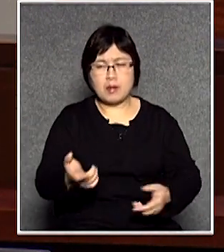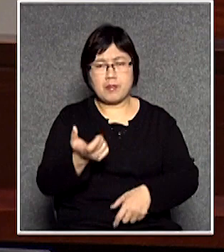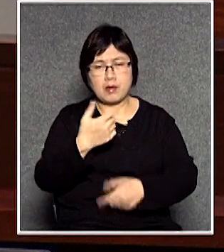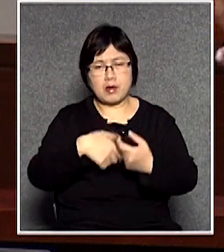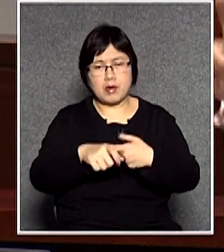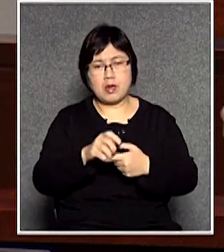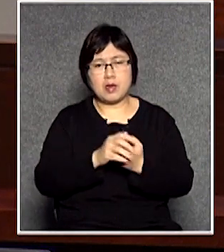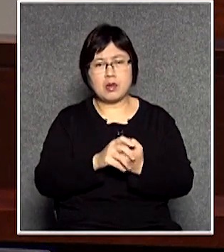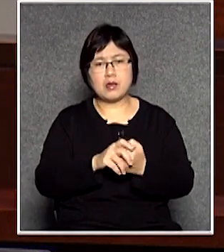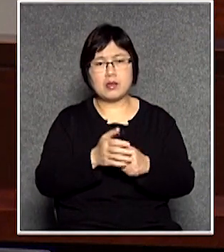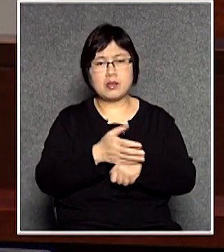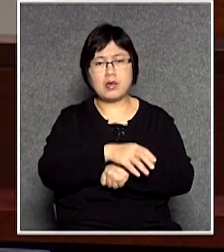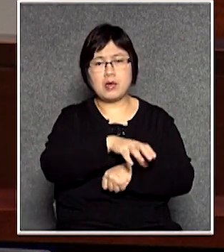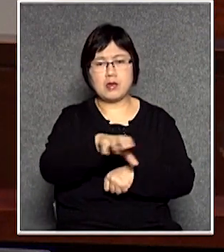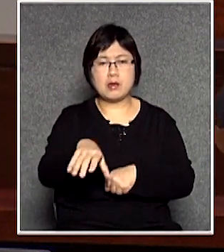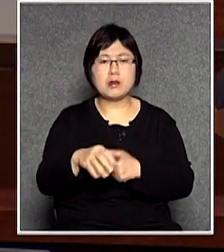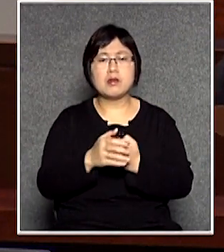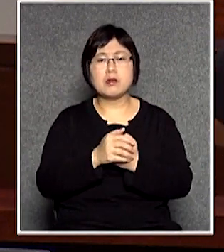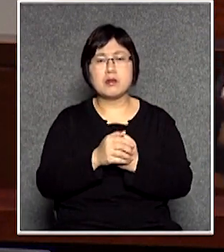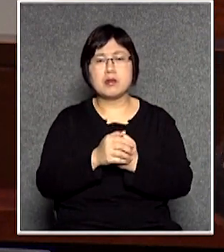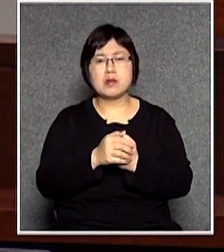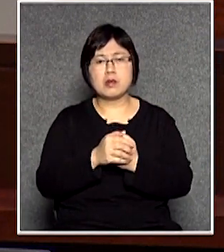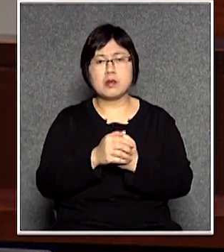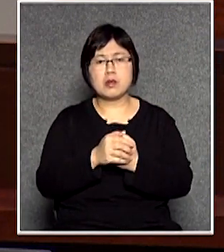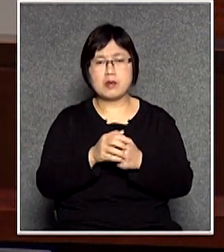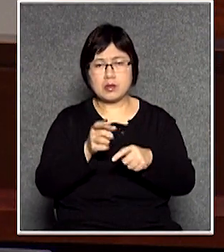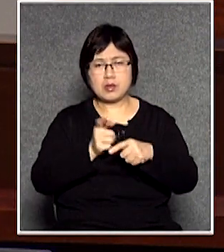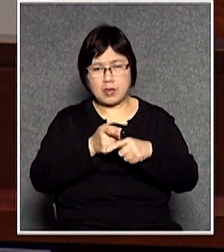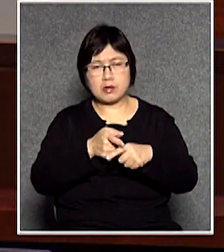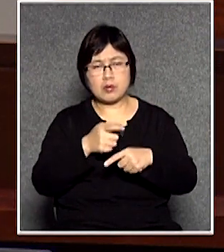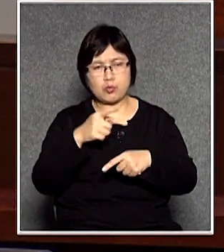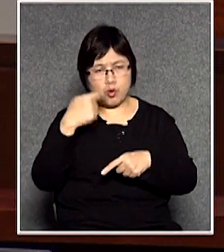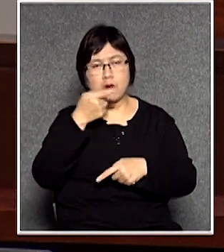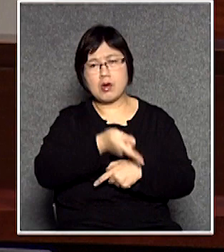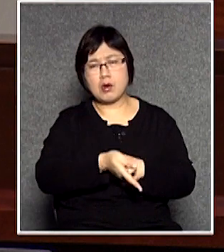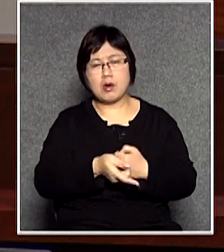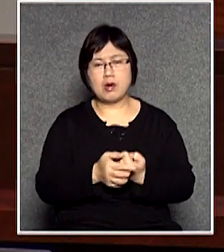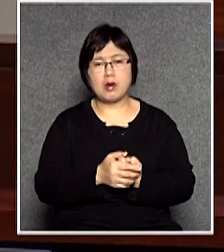就是一個社區的所謂真正的面貌很多時候是